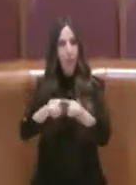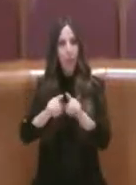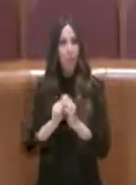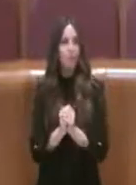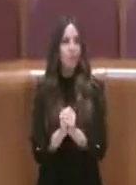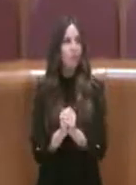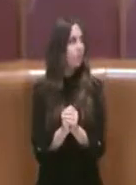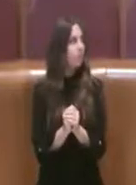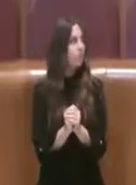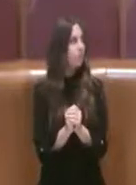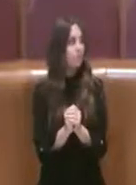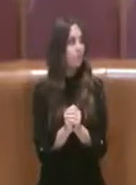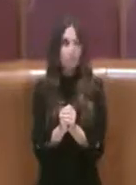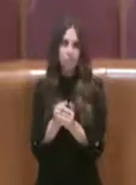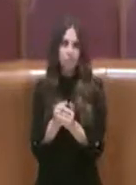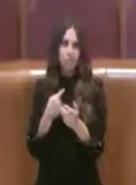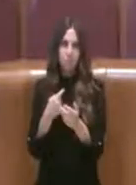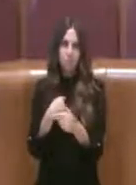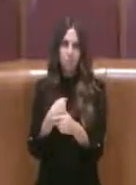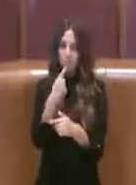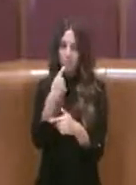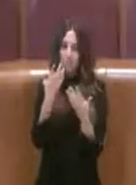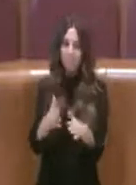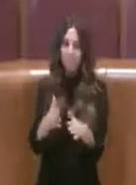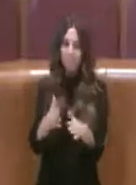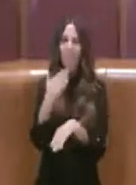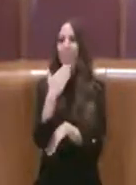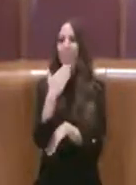Niente, ho terminato, vi ringrazio.